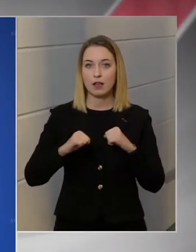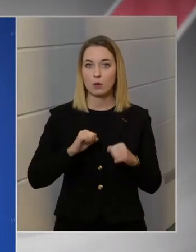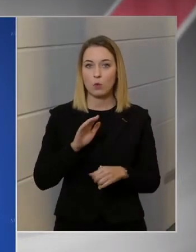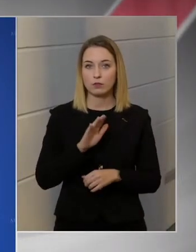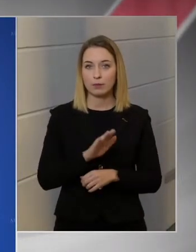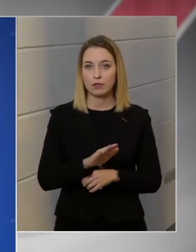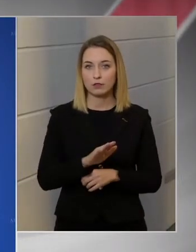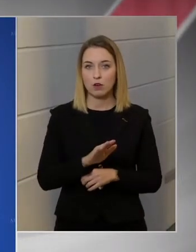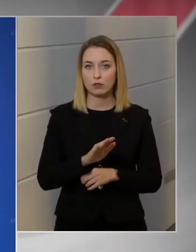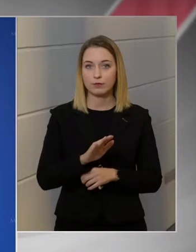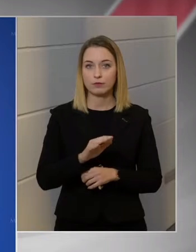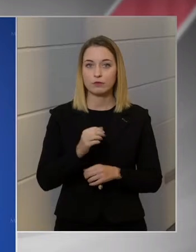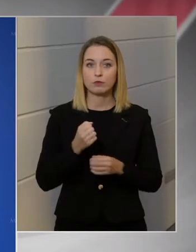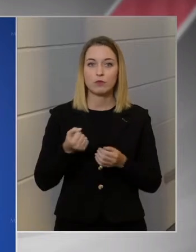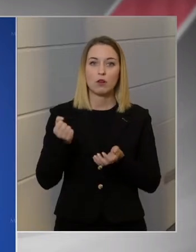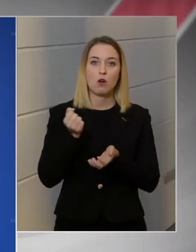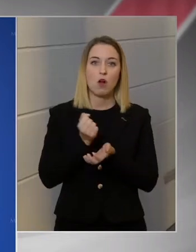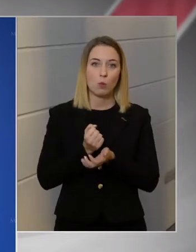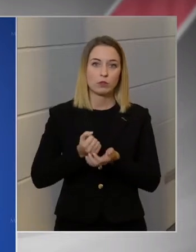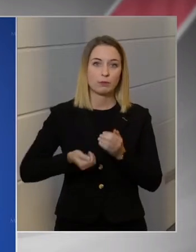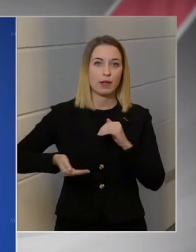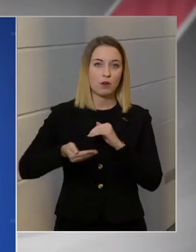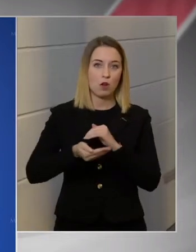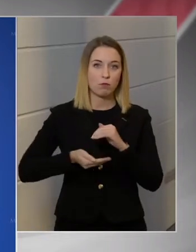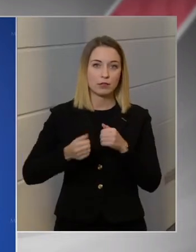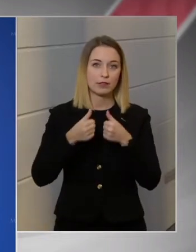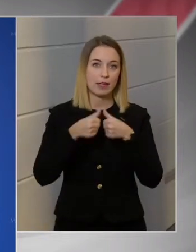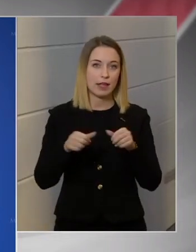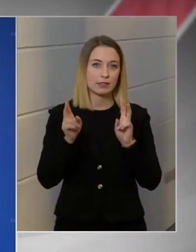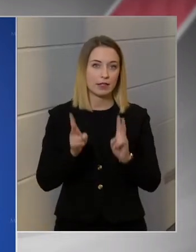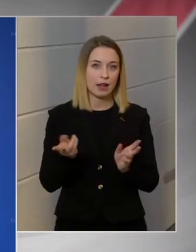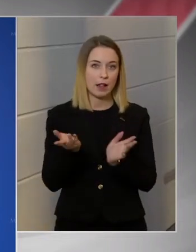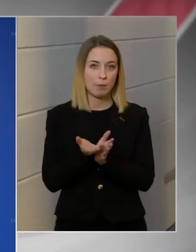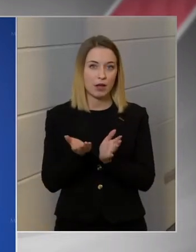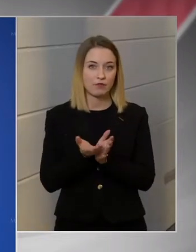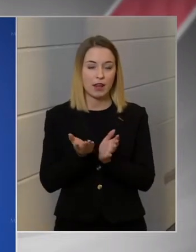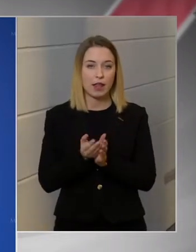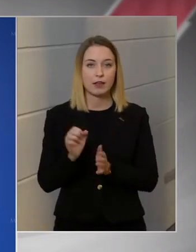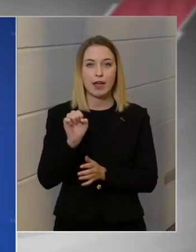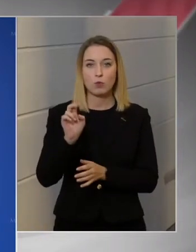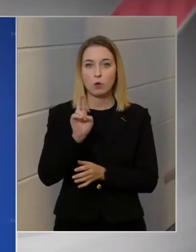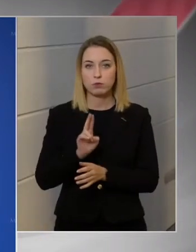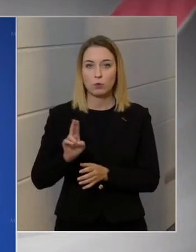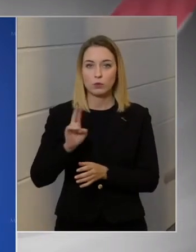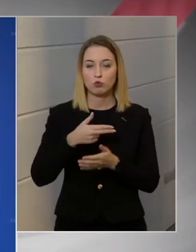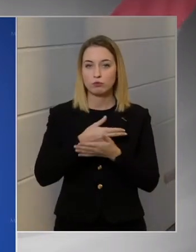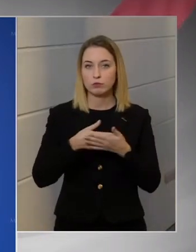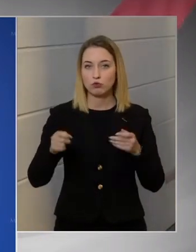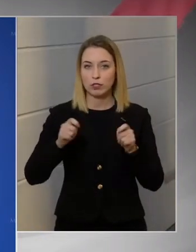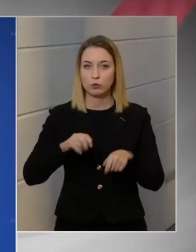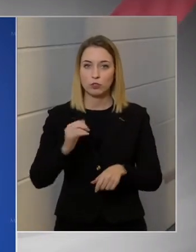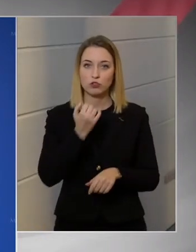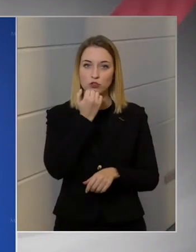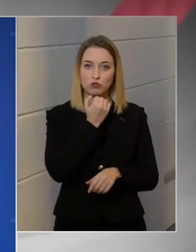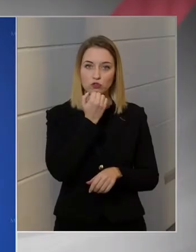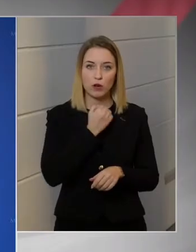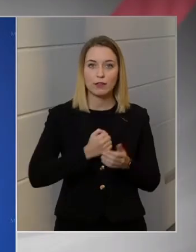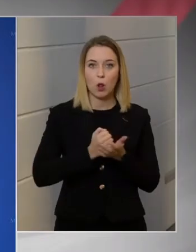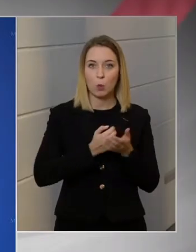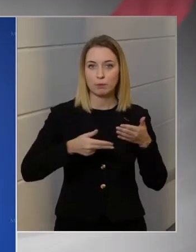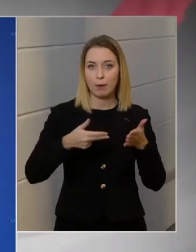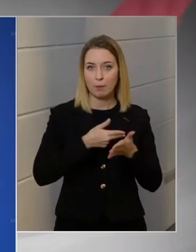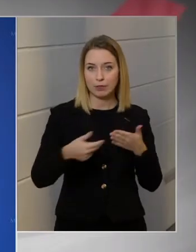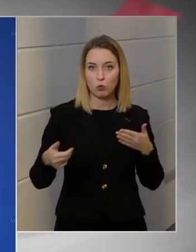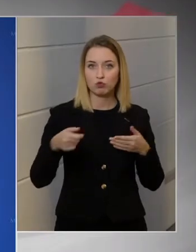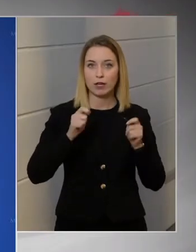az alkotmánya alapján egyszerre kell, hogy megfeleljen egy Európai Uniós bírósági döntésnek és a saját alkotmánybírósága